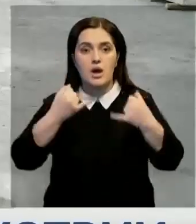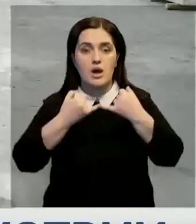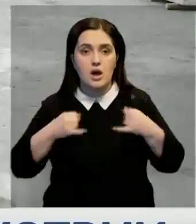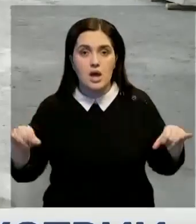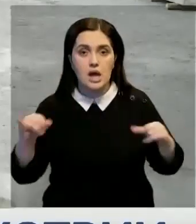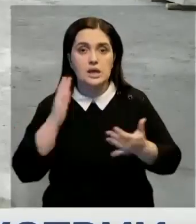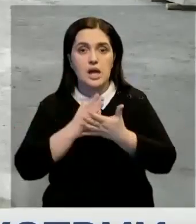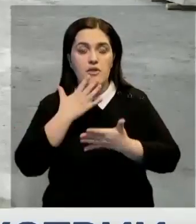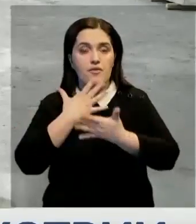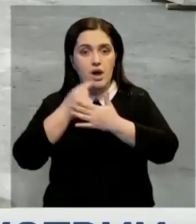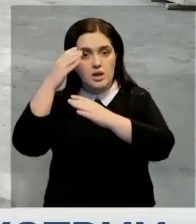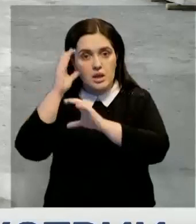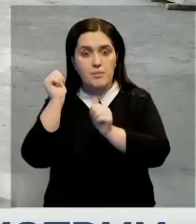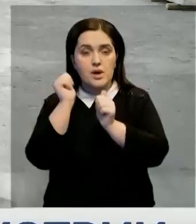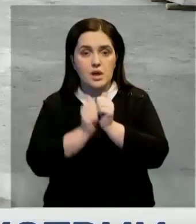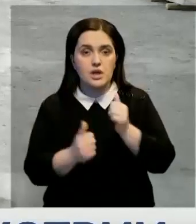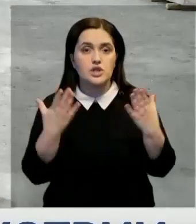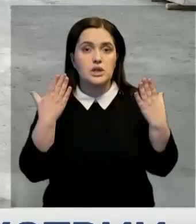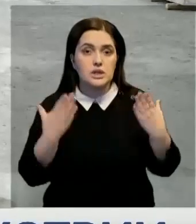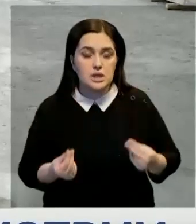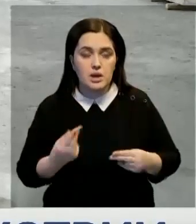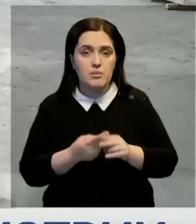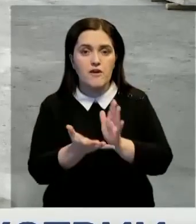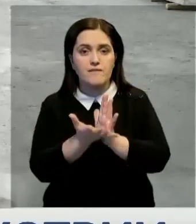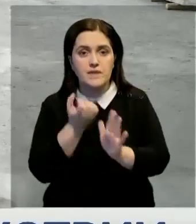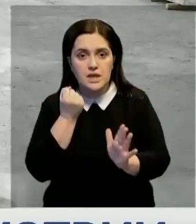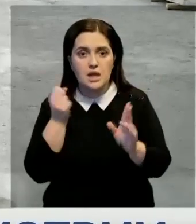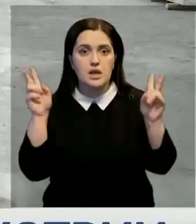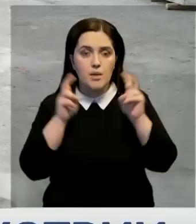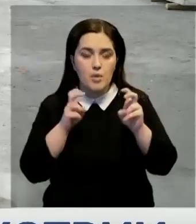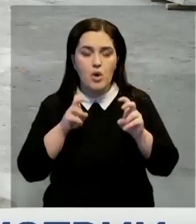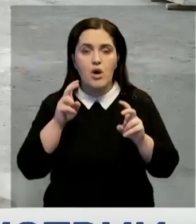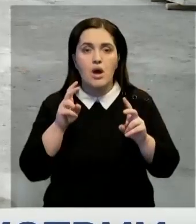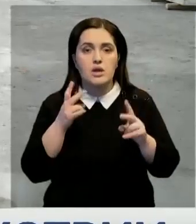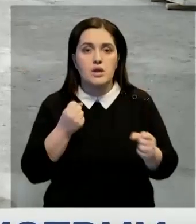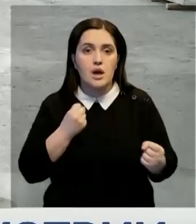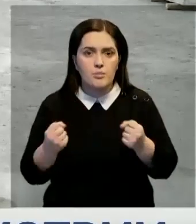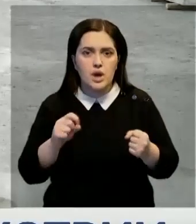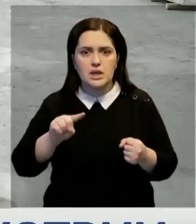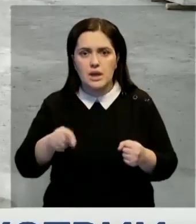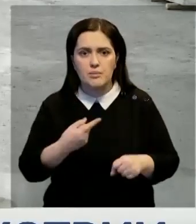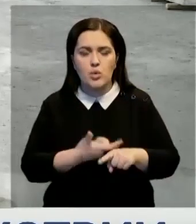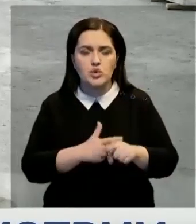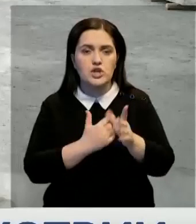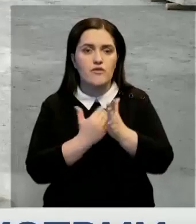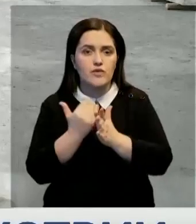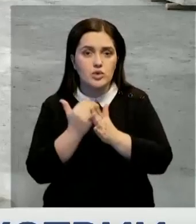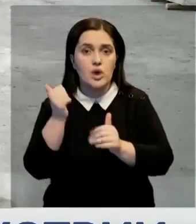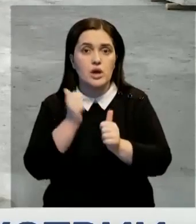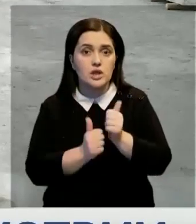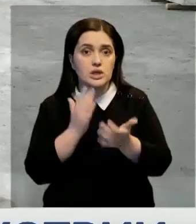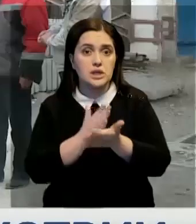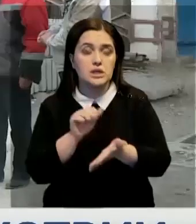Есть своя лаборатория, где каждый день анализируем взятые пробы, проверяем на прочность. Требования очень высокие. На каждый продукт имеется